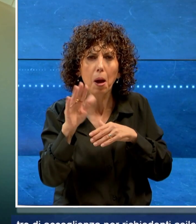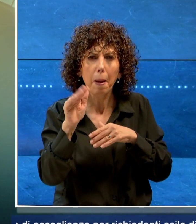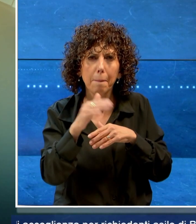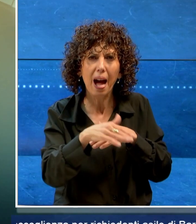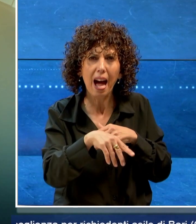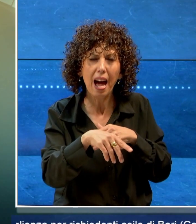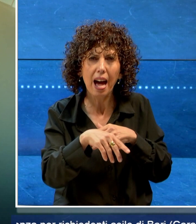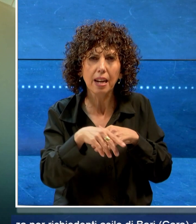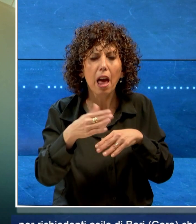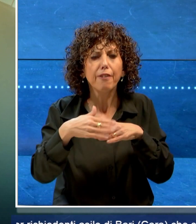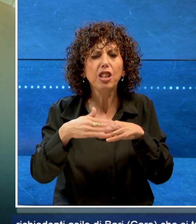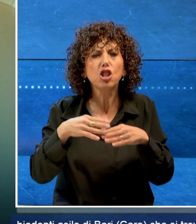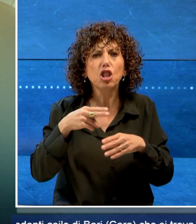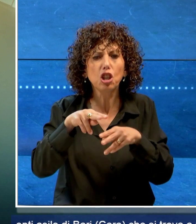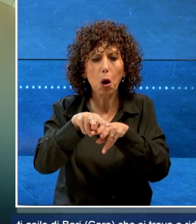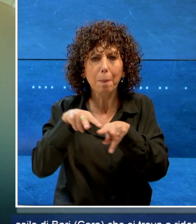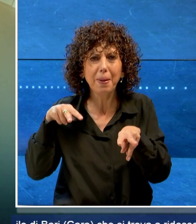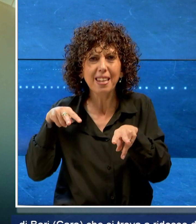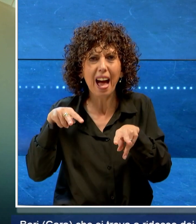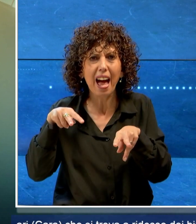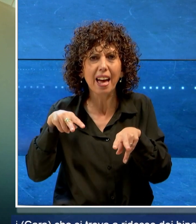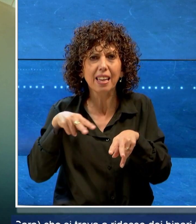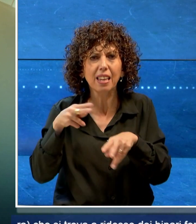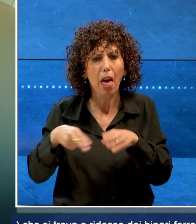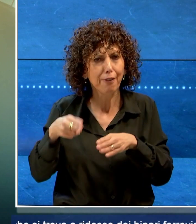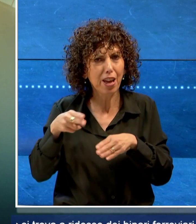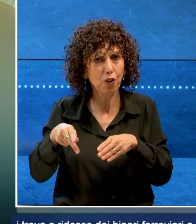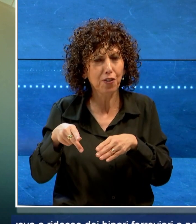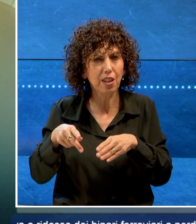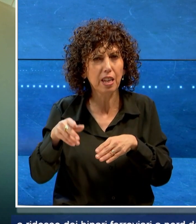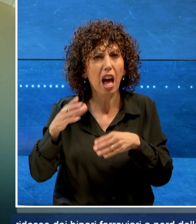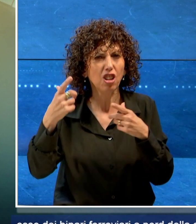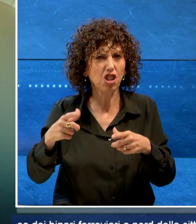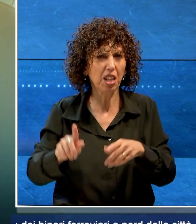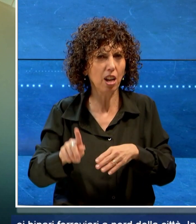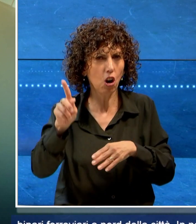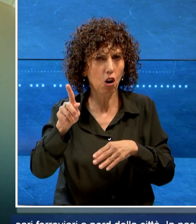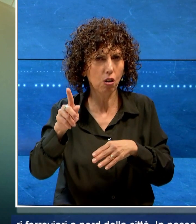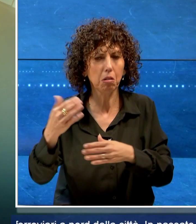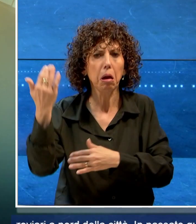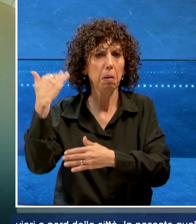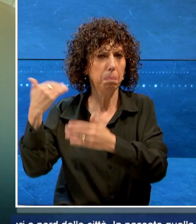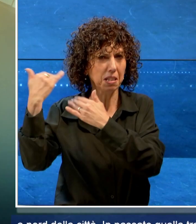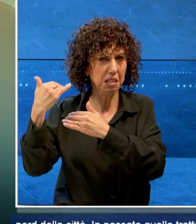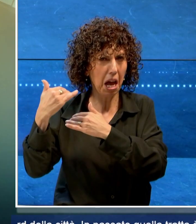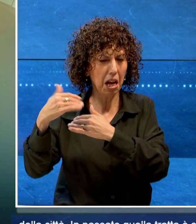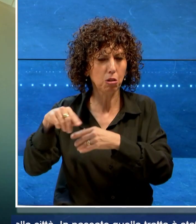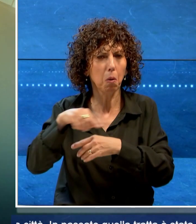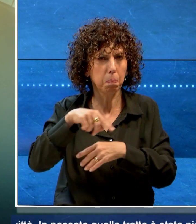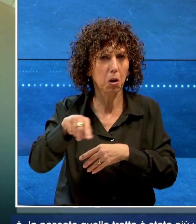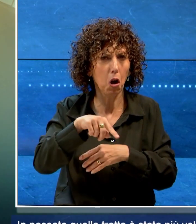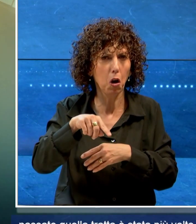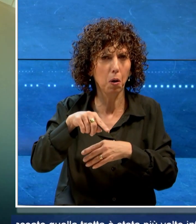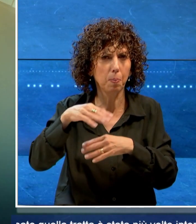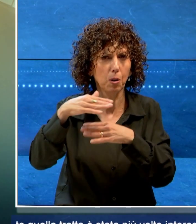a ridosso dei binari ferroviari a nord della città. In passato quella tratta è stata più volte interessata, proprio